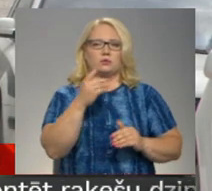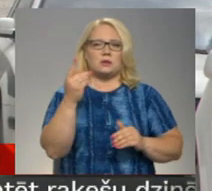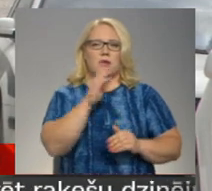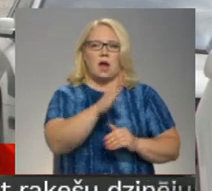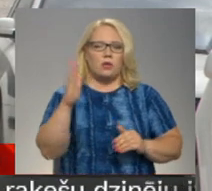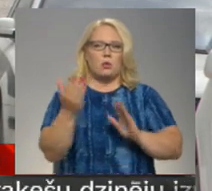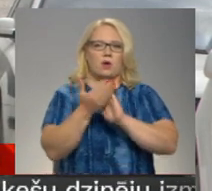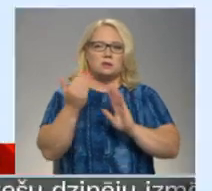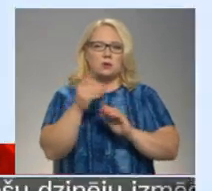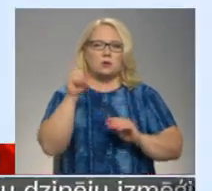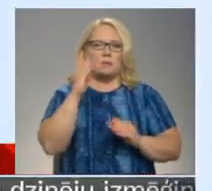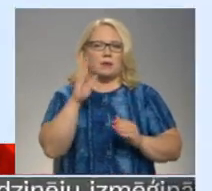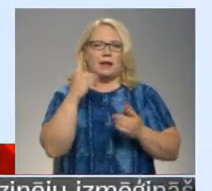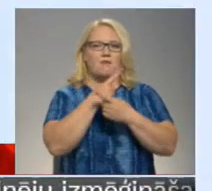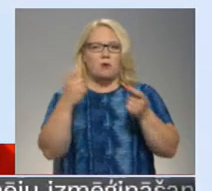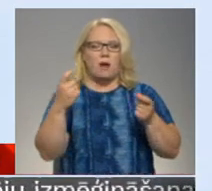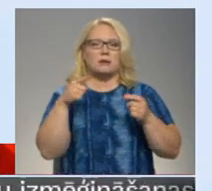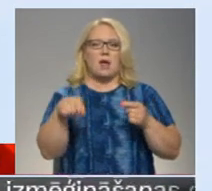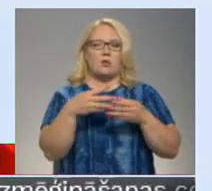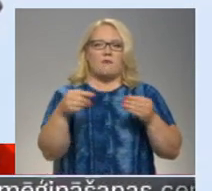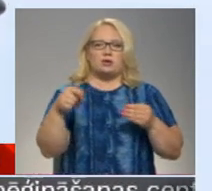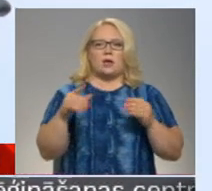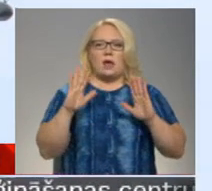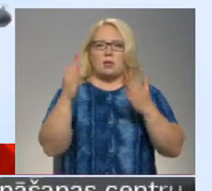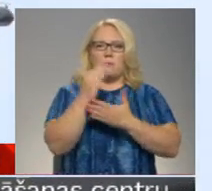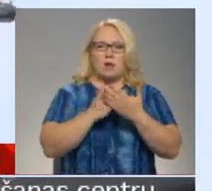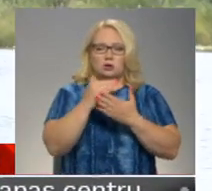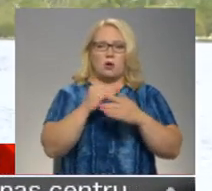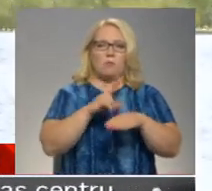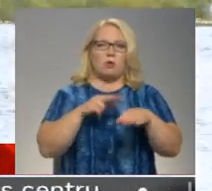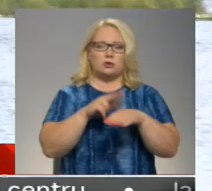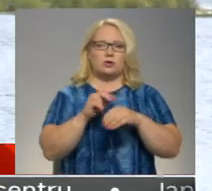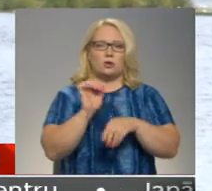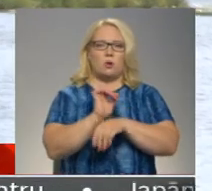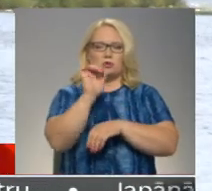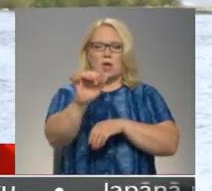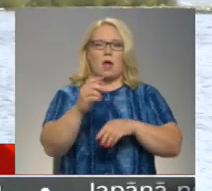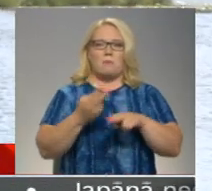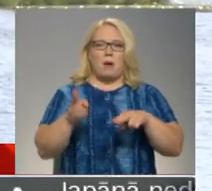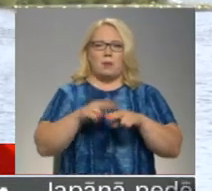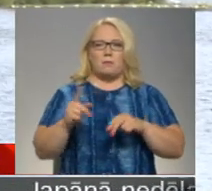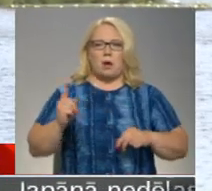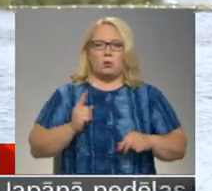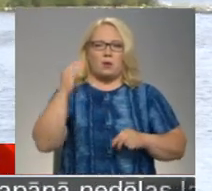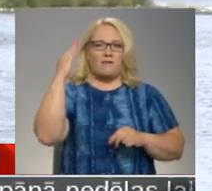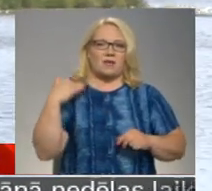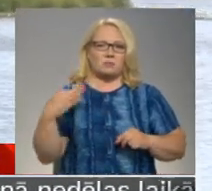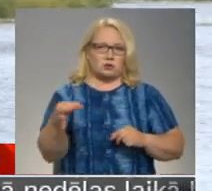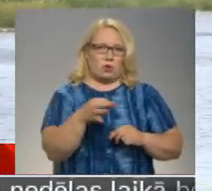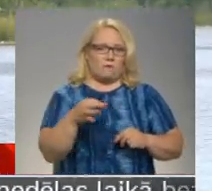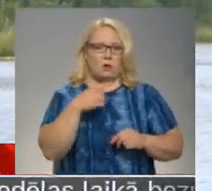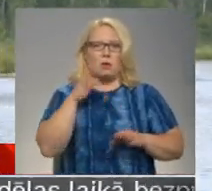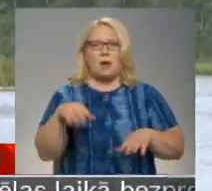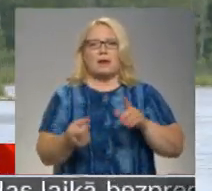rīcībā ir kāda informācija. Lai novērst šādu gadījumu atkārtošanos, policija nosūtīs papildu patruļas uz Ventspils novadu. Runājot par